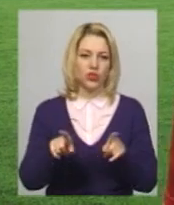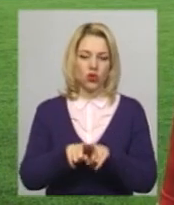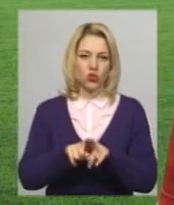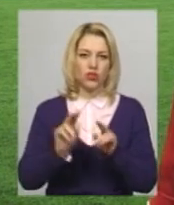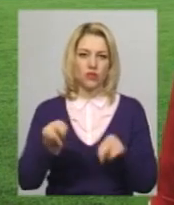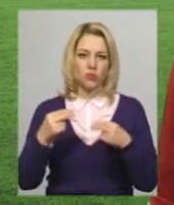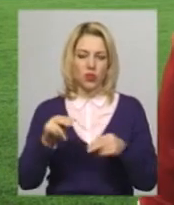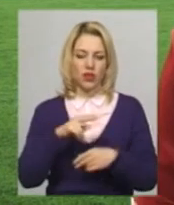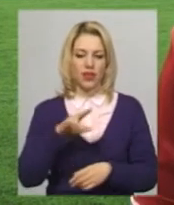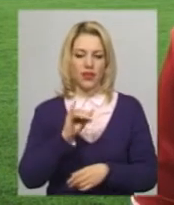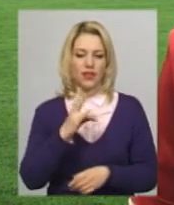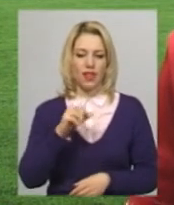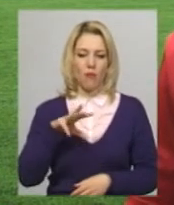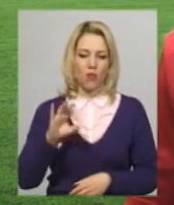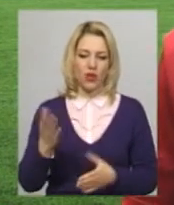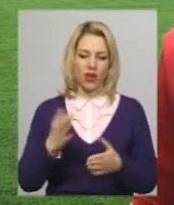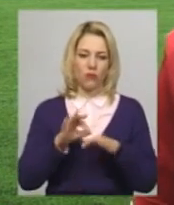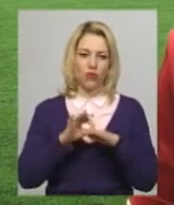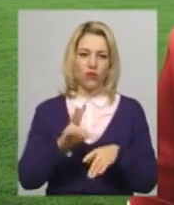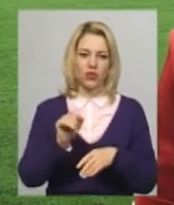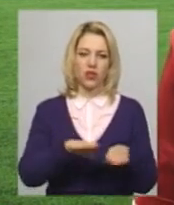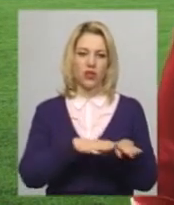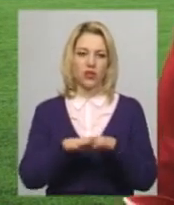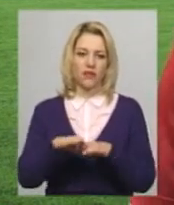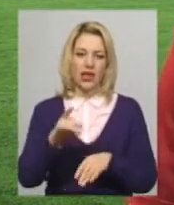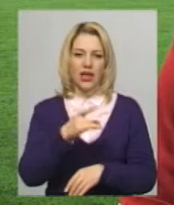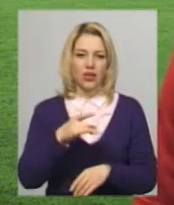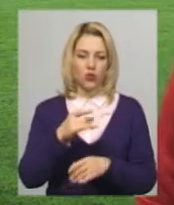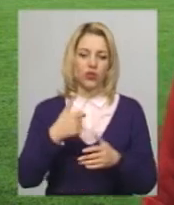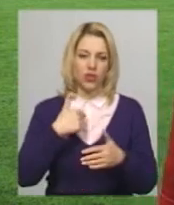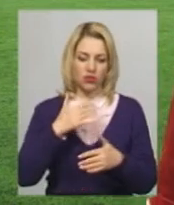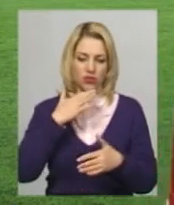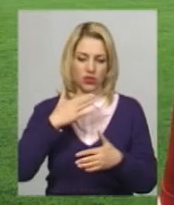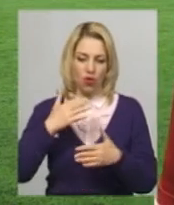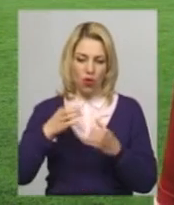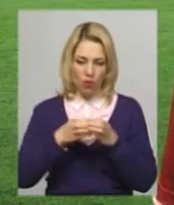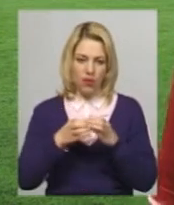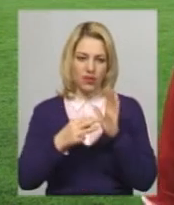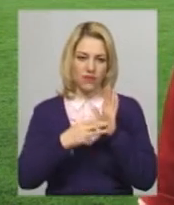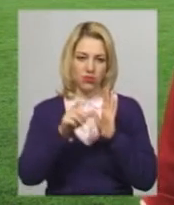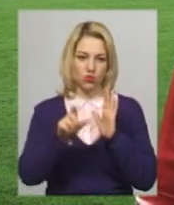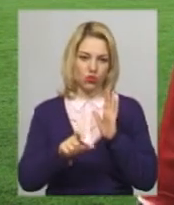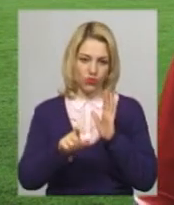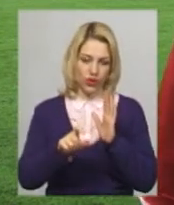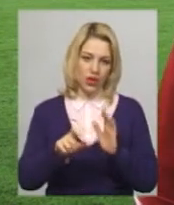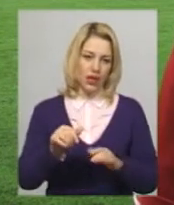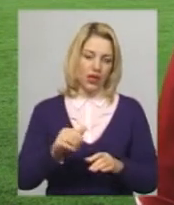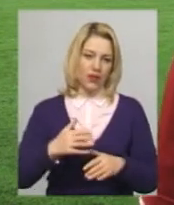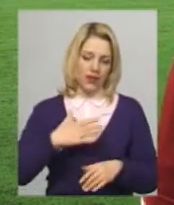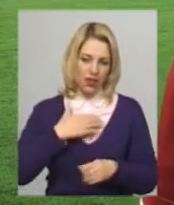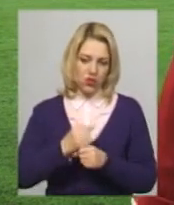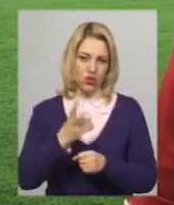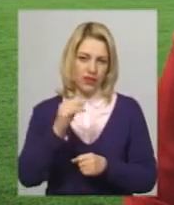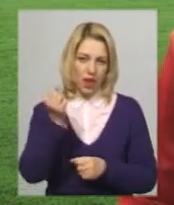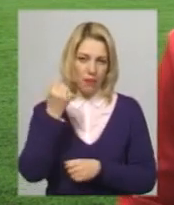чемпіонаті «Динамо», який проводиться на рівні регіону. Команда в нас складає на сьогоднішній день з восьми чоловік, налаштовані на